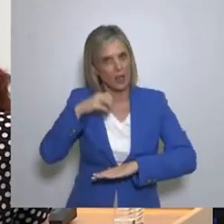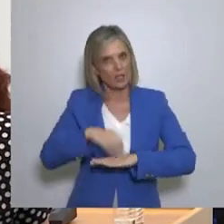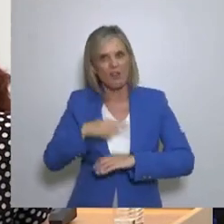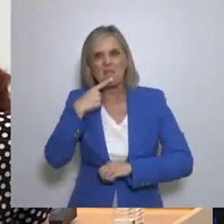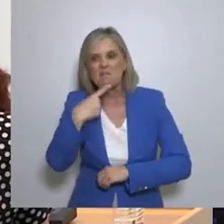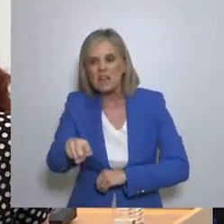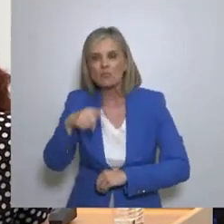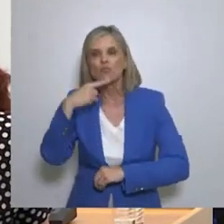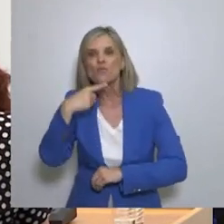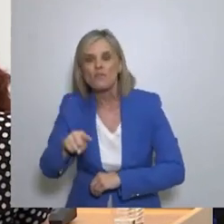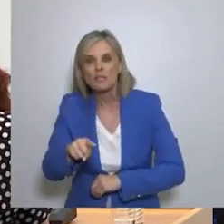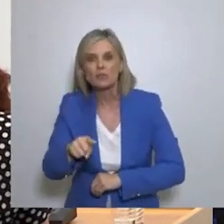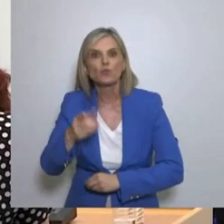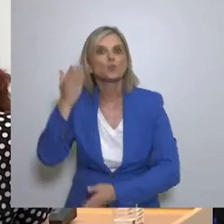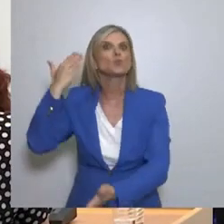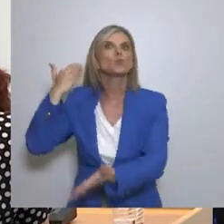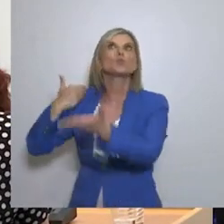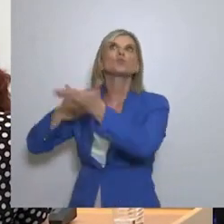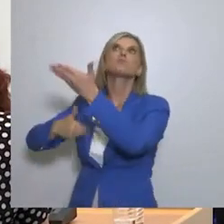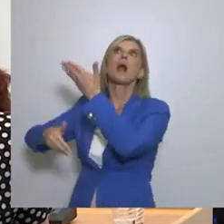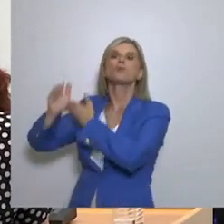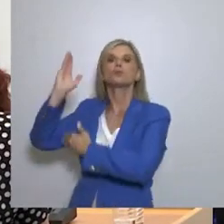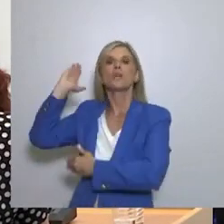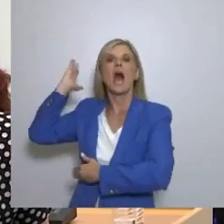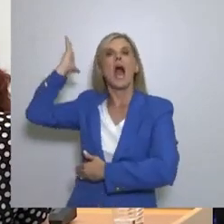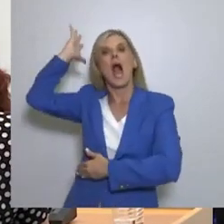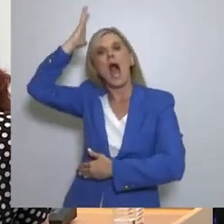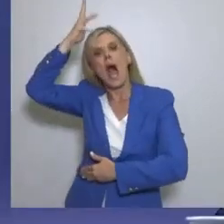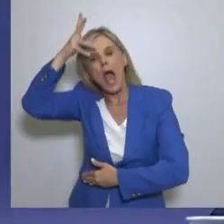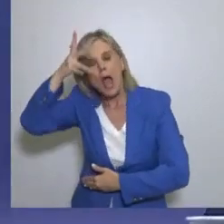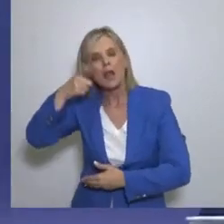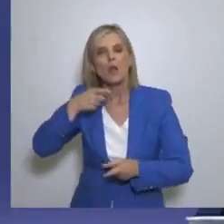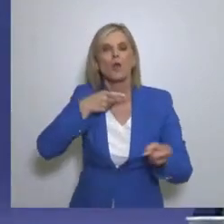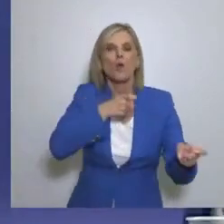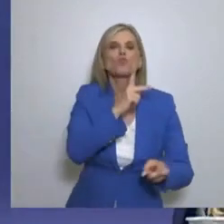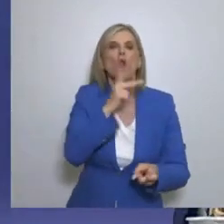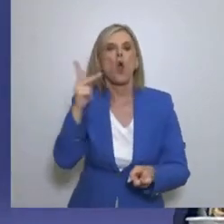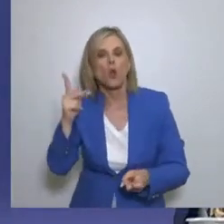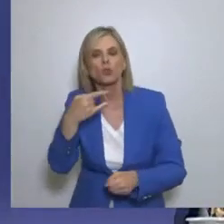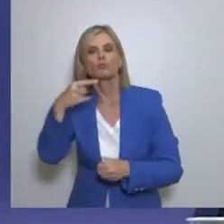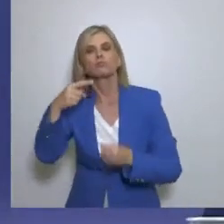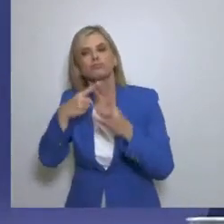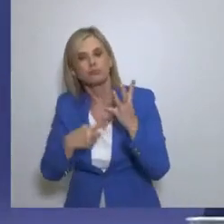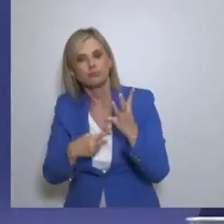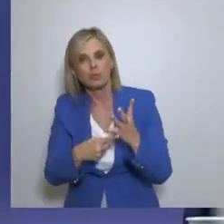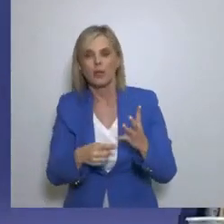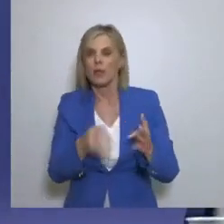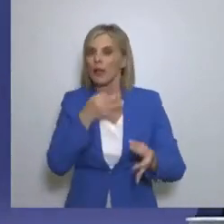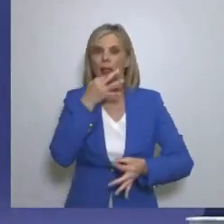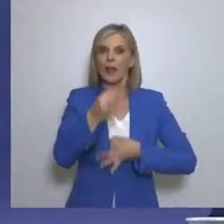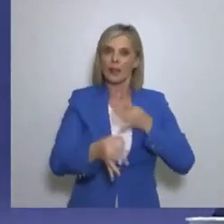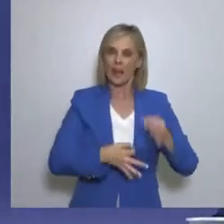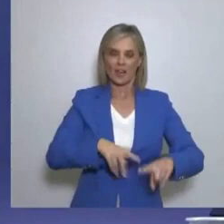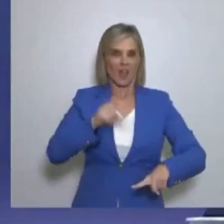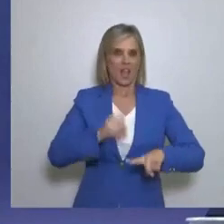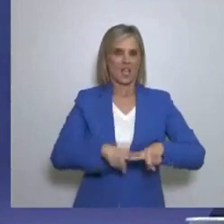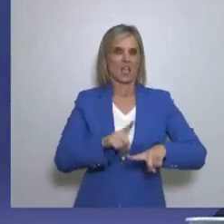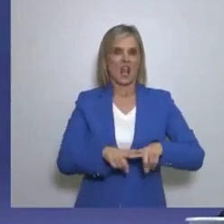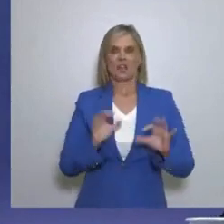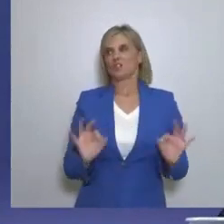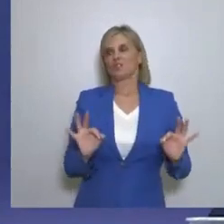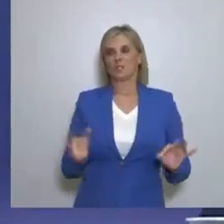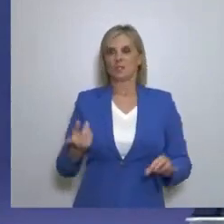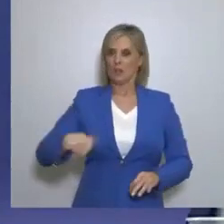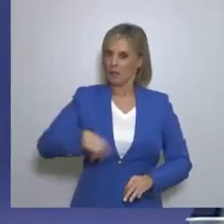Υβρίζουν τους προγόνους μας Απ' τη μία πάστα μουσεία Να δεις, από την Άγιοι φιλόσοφοι λένε Μόνο οι Έλληνες φιλόσοφοι υπάρχουν Βεβαίως